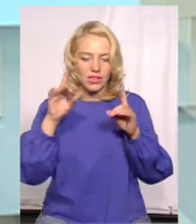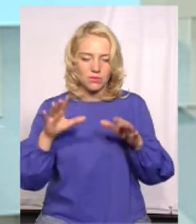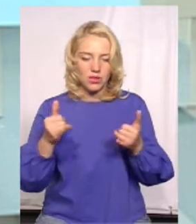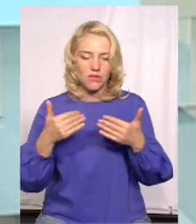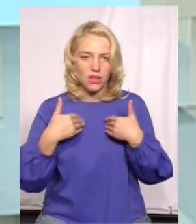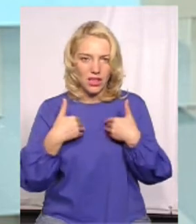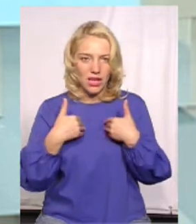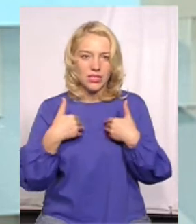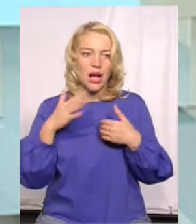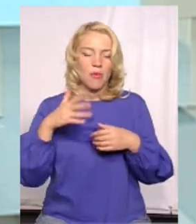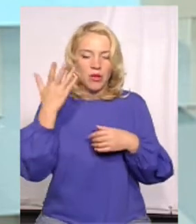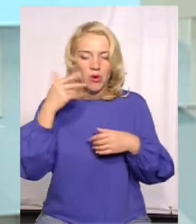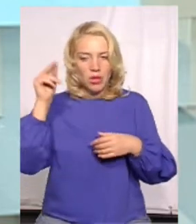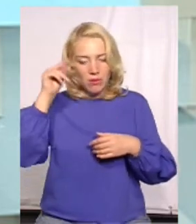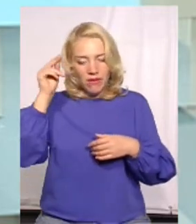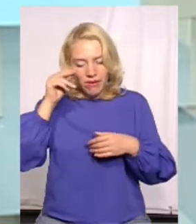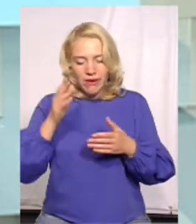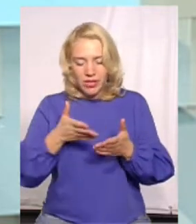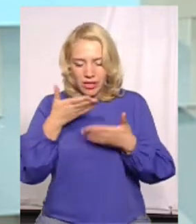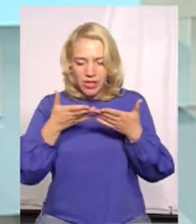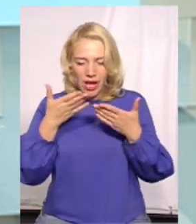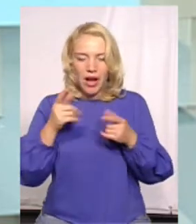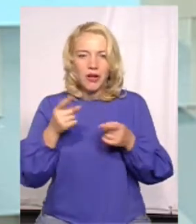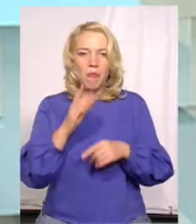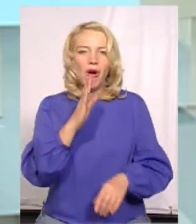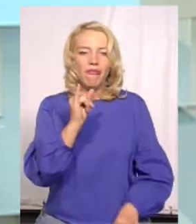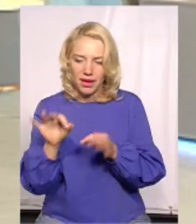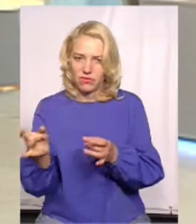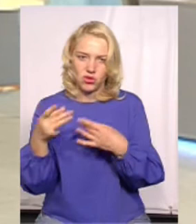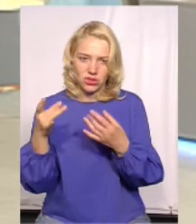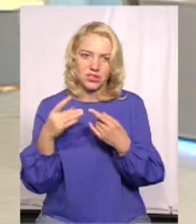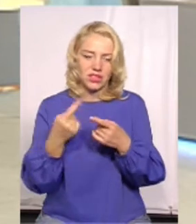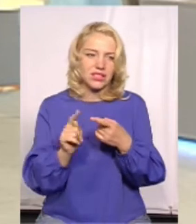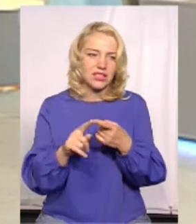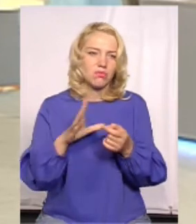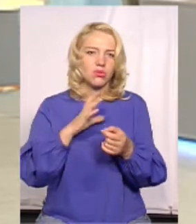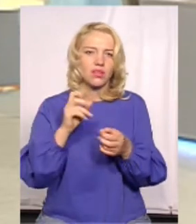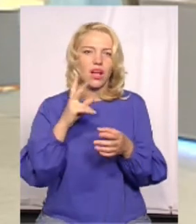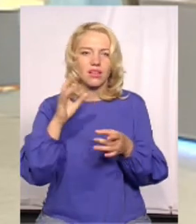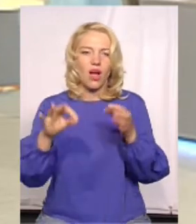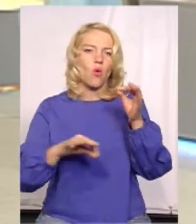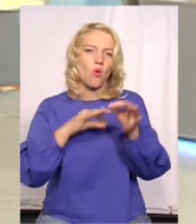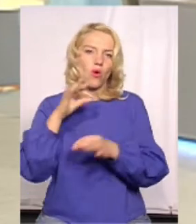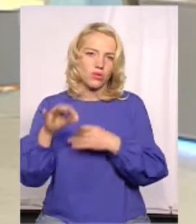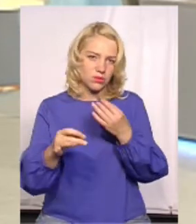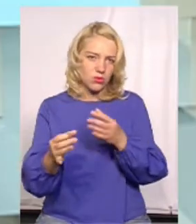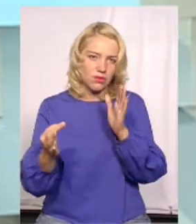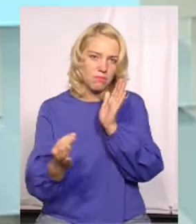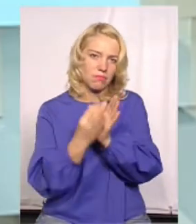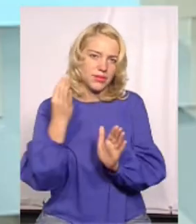для нас, вже потім в процесі вивчення ми якраз знайшли це, чому Вілла, пояснення. А воно одесь було вже в космосі, і потім